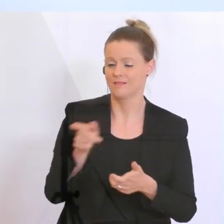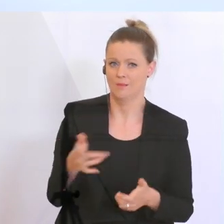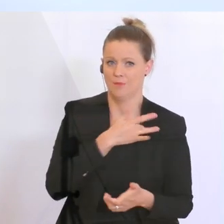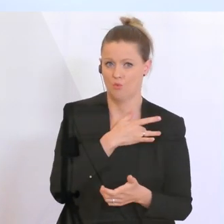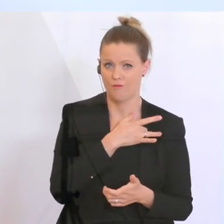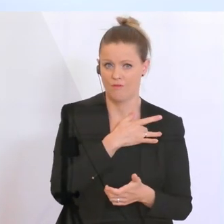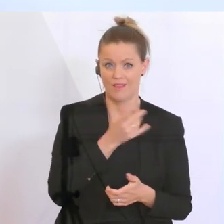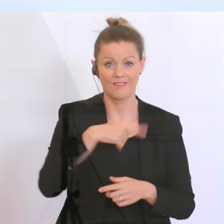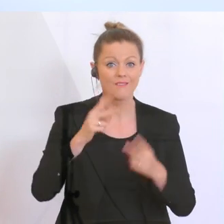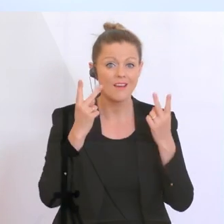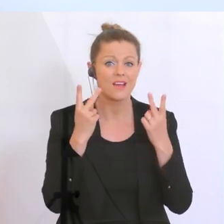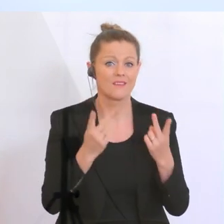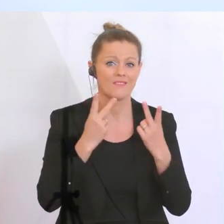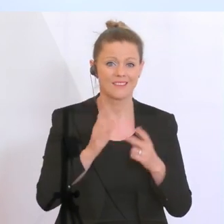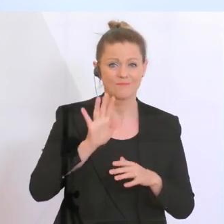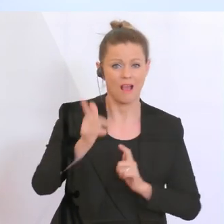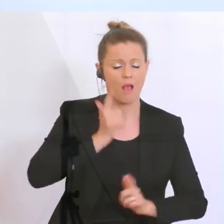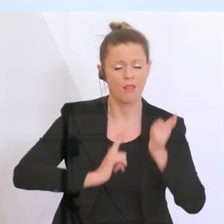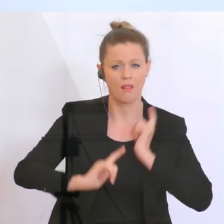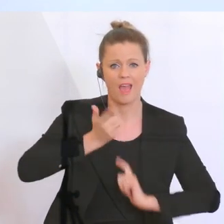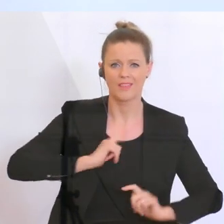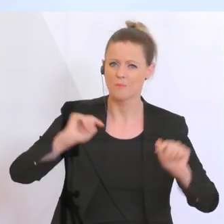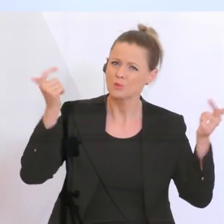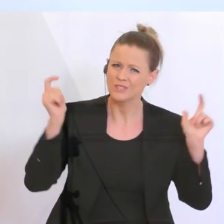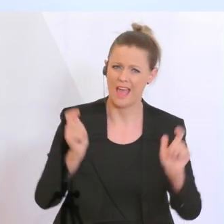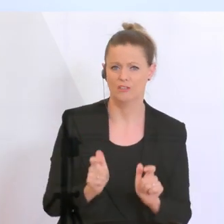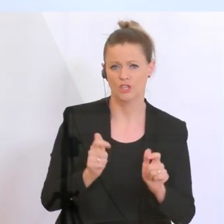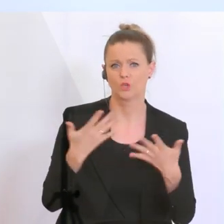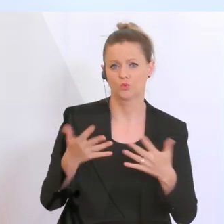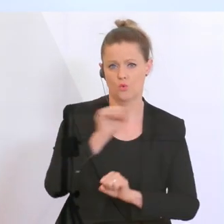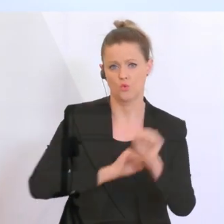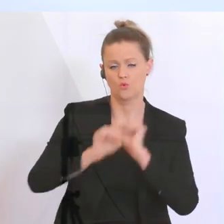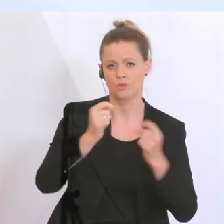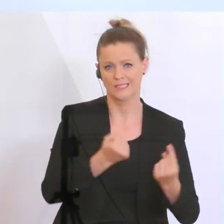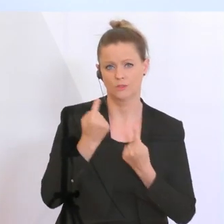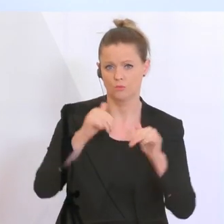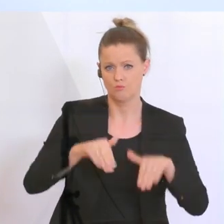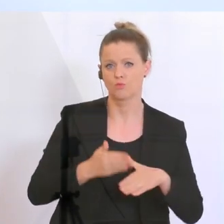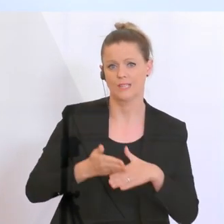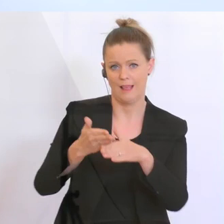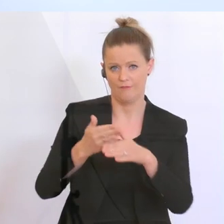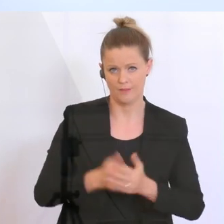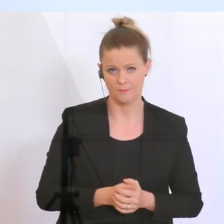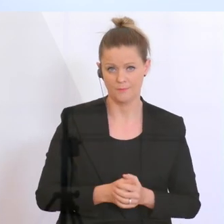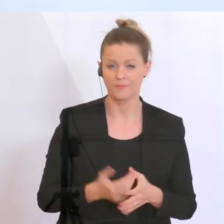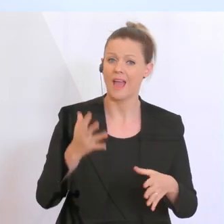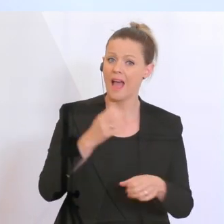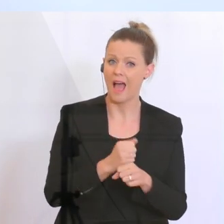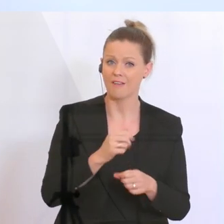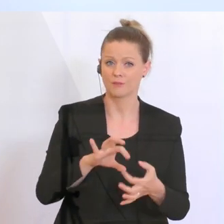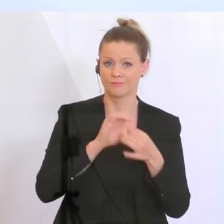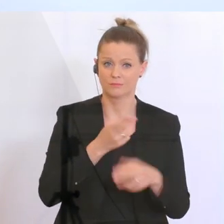wichtig, dass wir ihr Leid beschränken und dass wir ihnen in dieser Notsituation helfen. Die Haftung des Staates